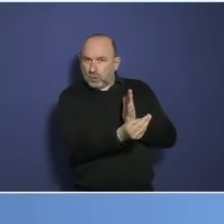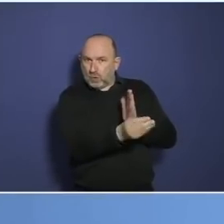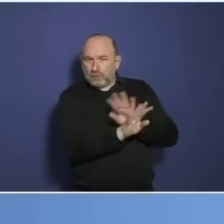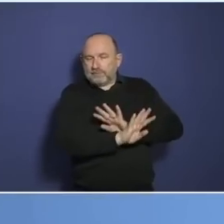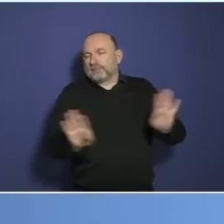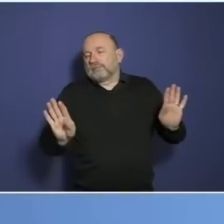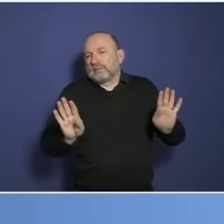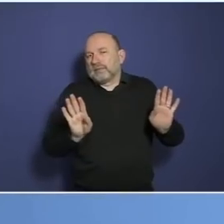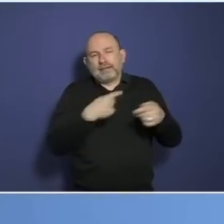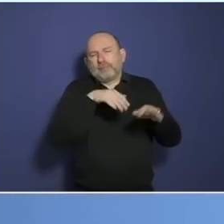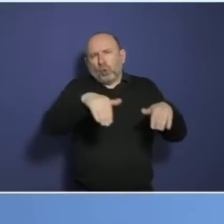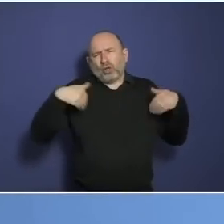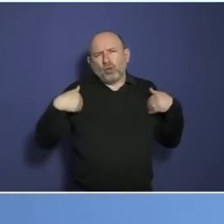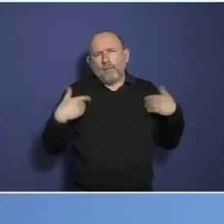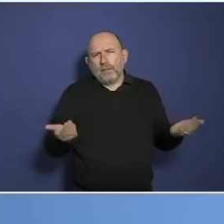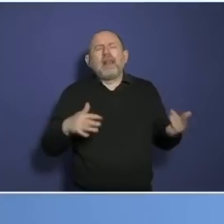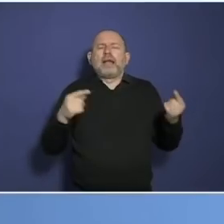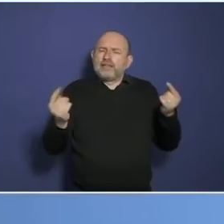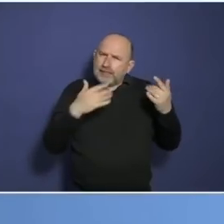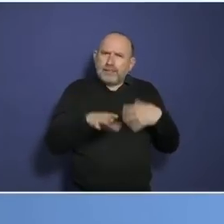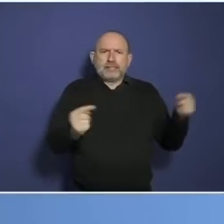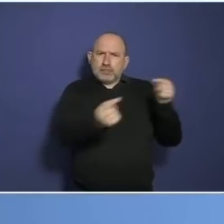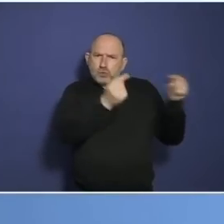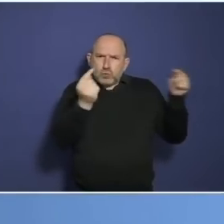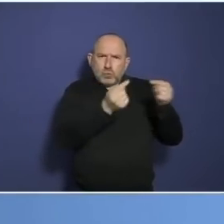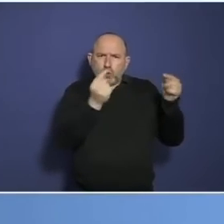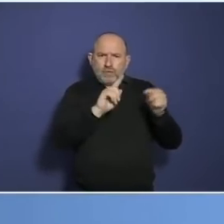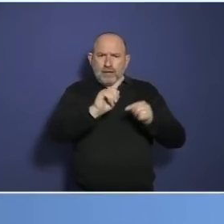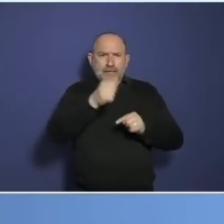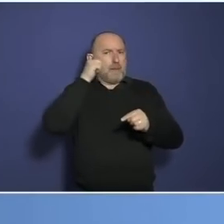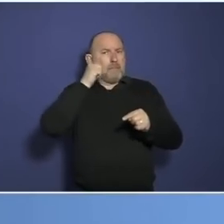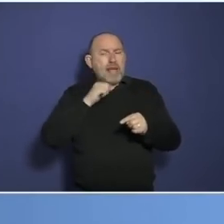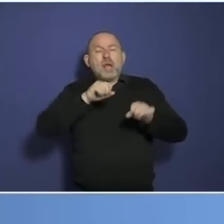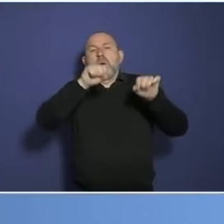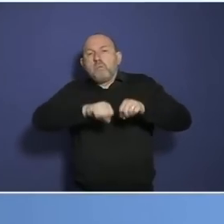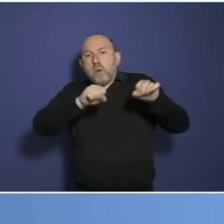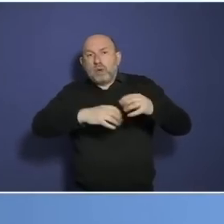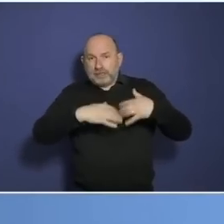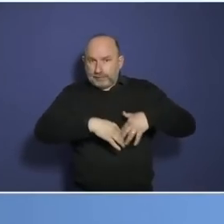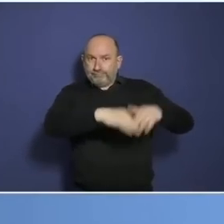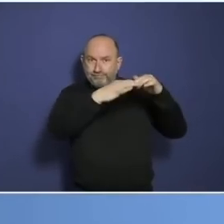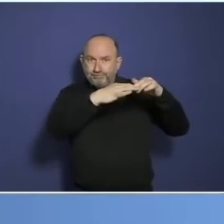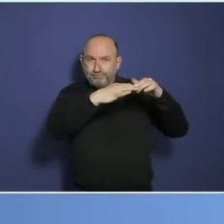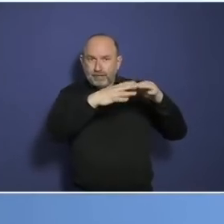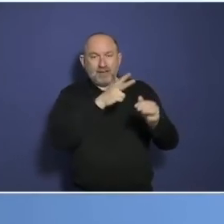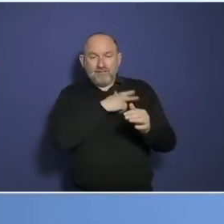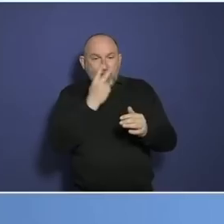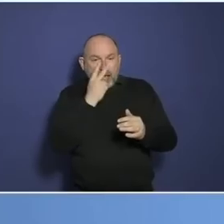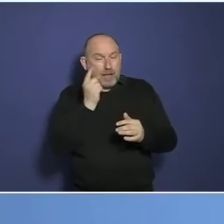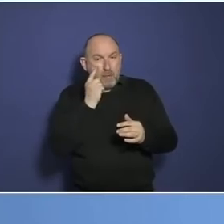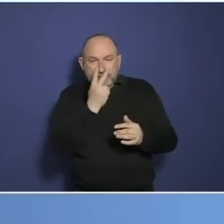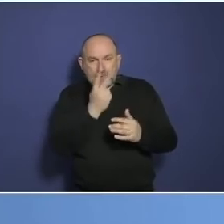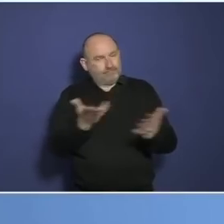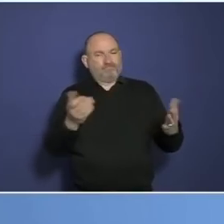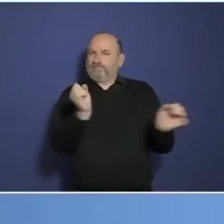ich ja selbst zurückgenommen. Wir haben das diskutiert. Das wäre ab dem 1. Mai möglicherweise in Kraft getreten. Aber das können wir uns einfach nicht leisten.